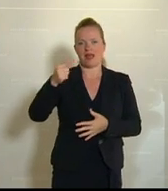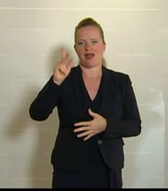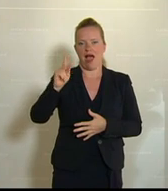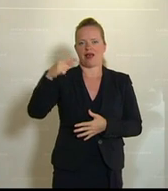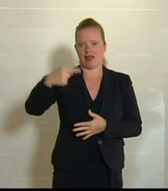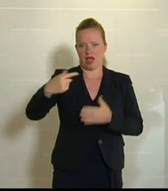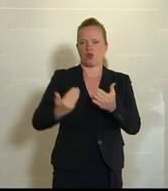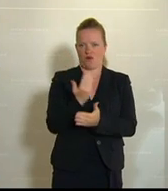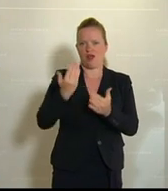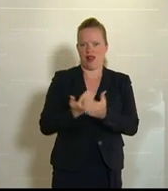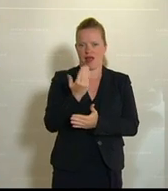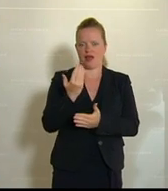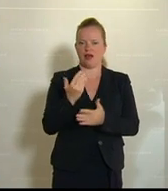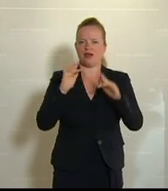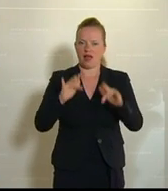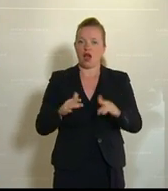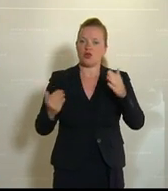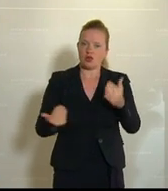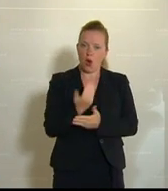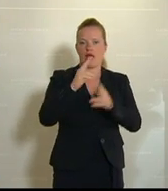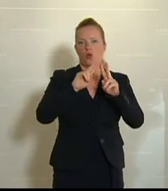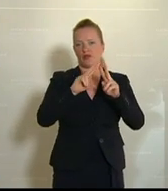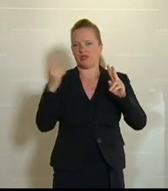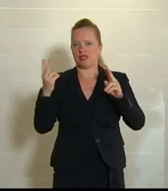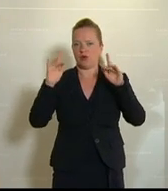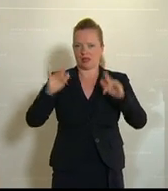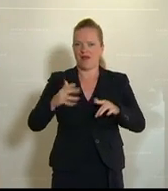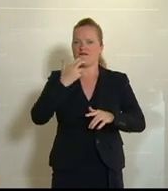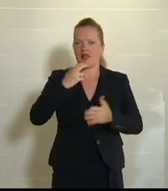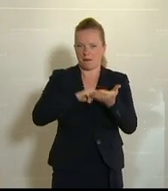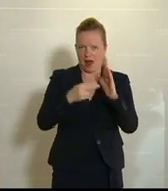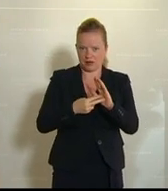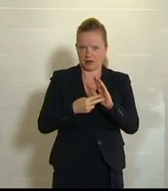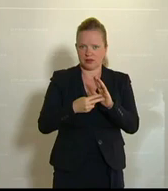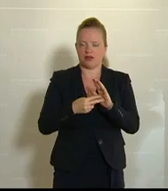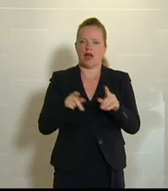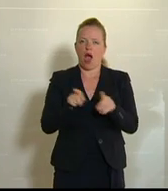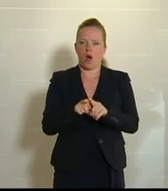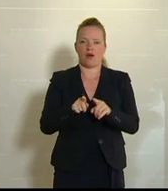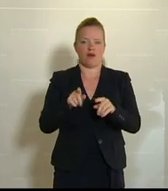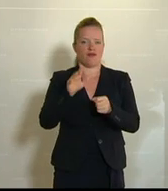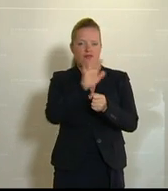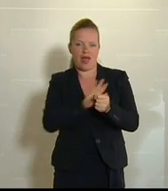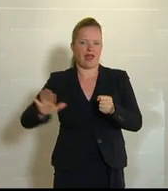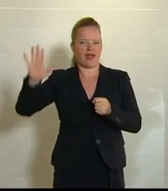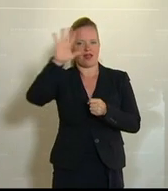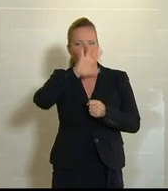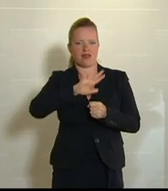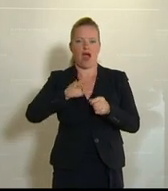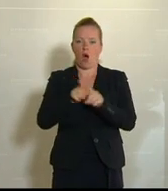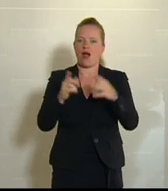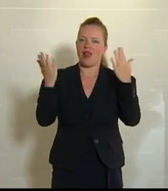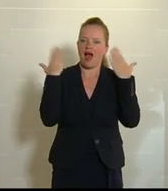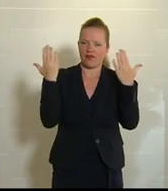planen durchaus auch eine Neukodifizierung, wollen vor allem die Weichen in Richtung Flächenversorgung auch im